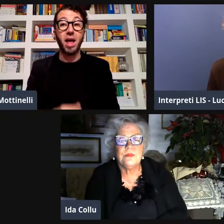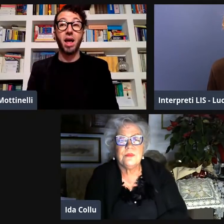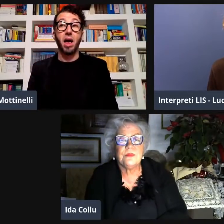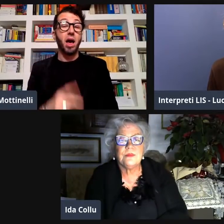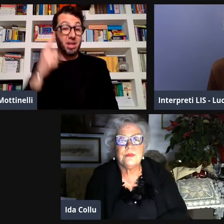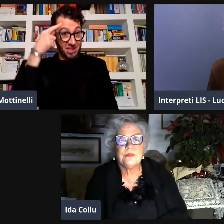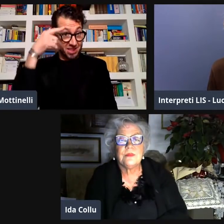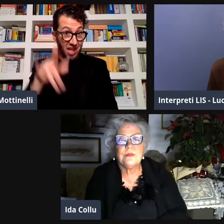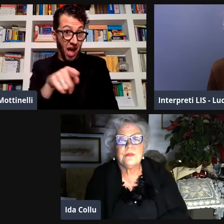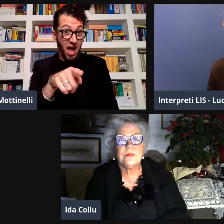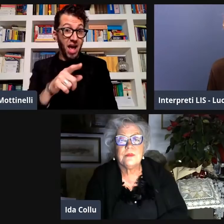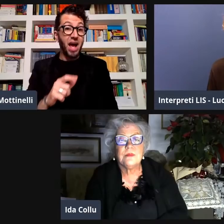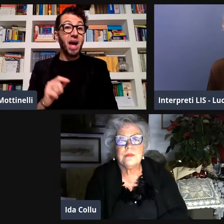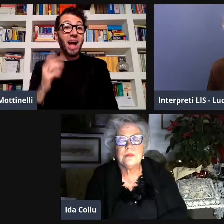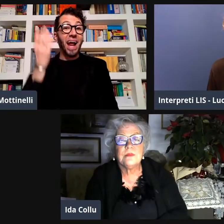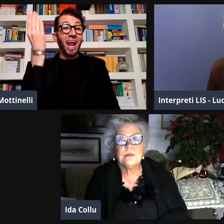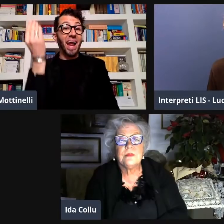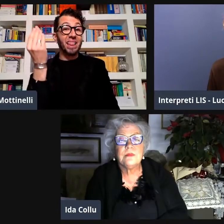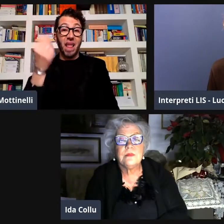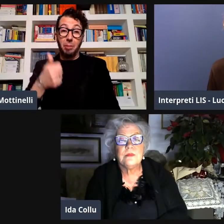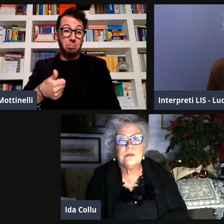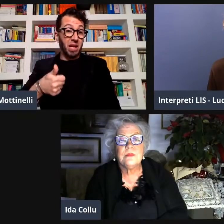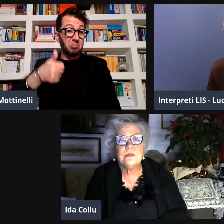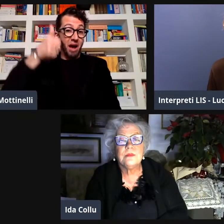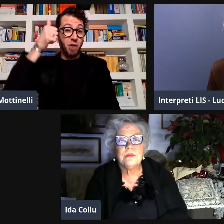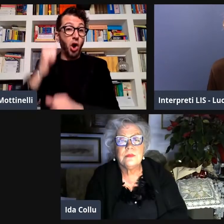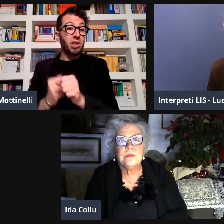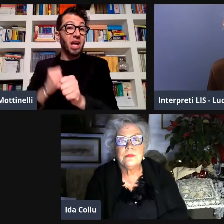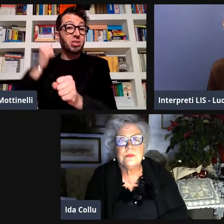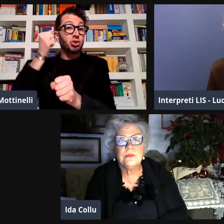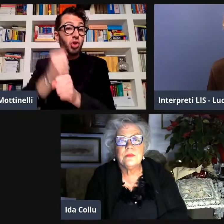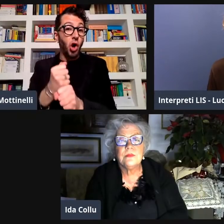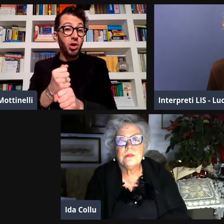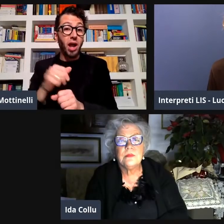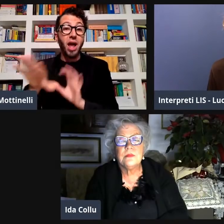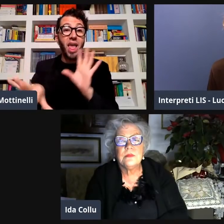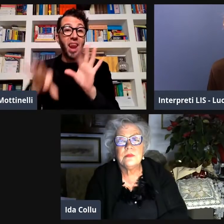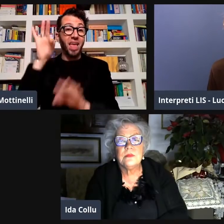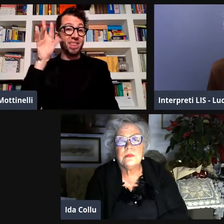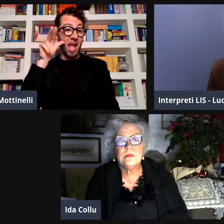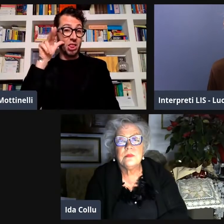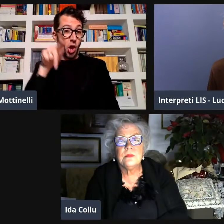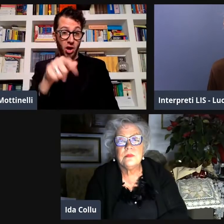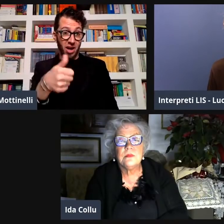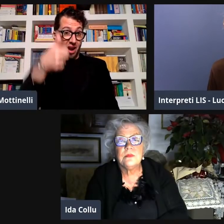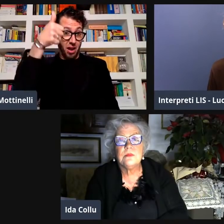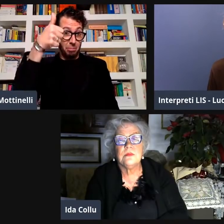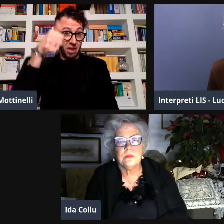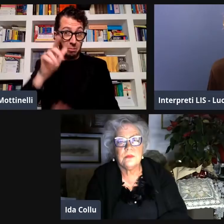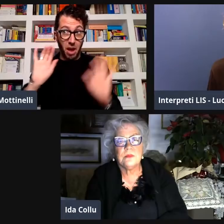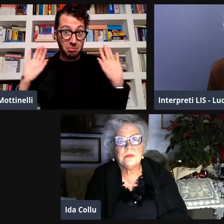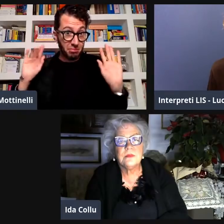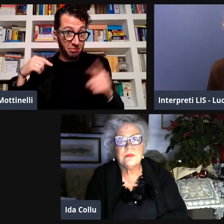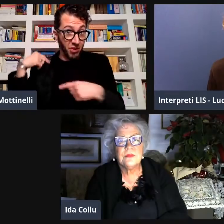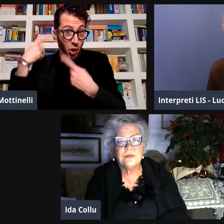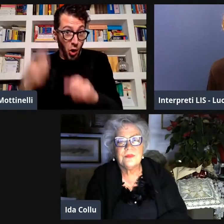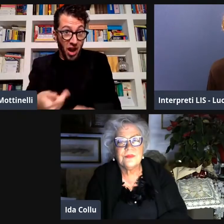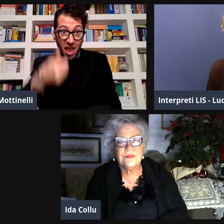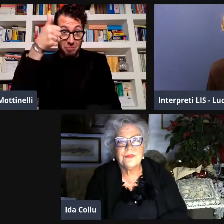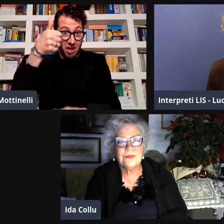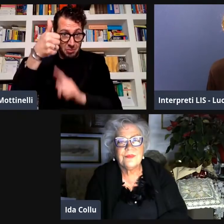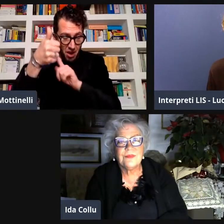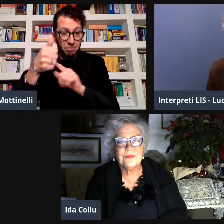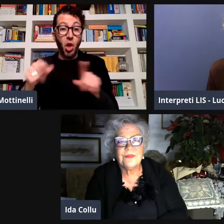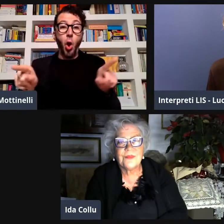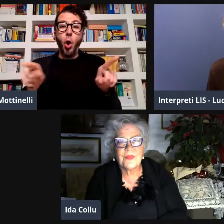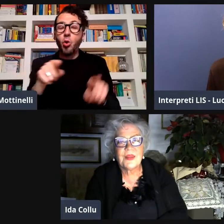tu come donna sai che Lance per la prima volta nella storia ha letto una donna e quella